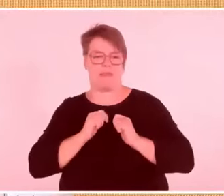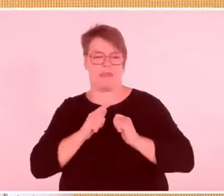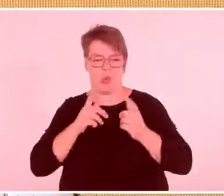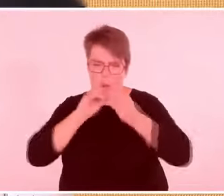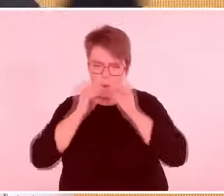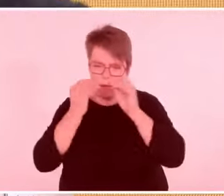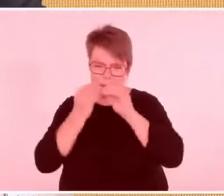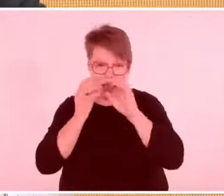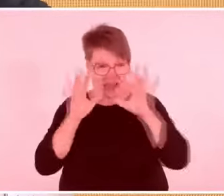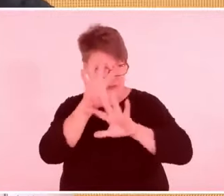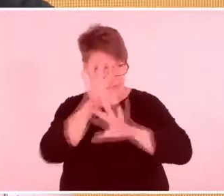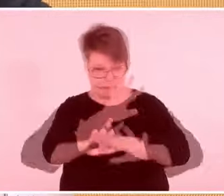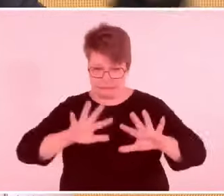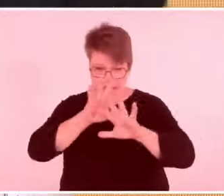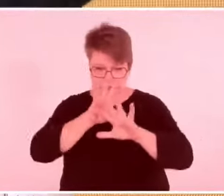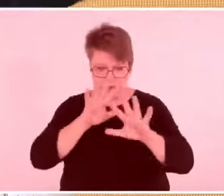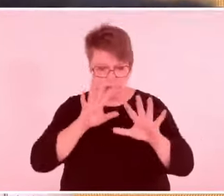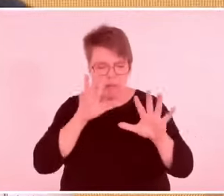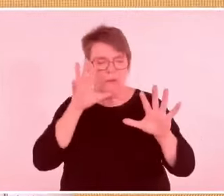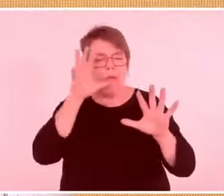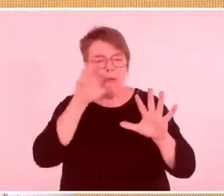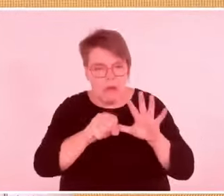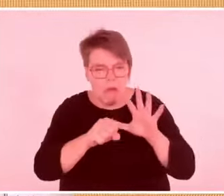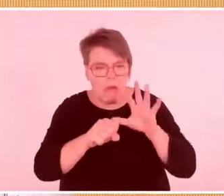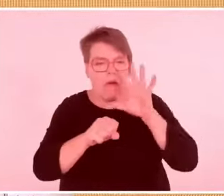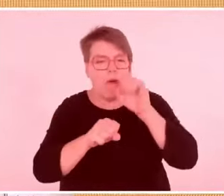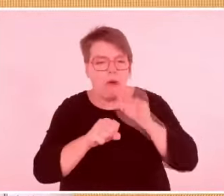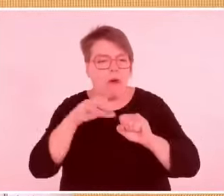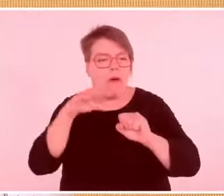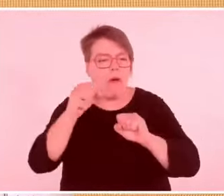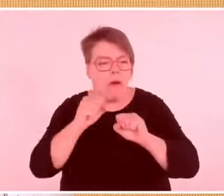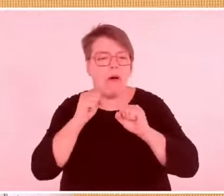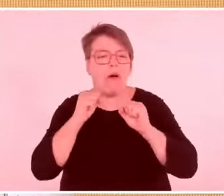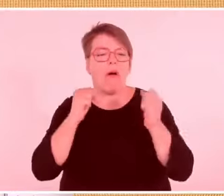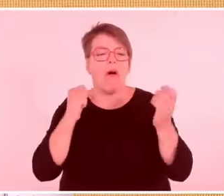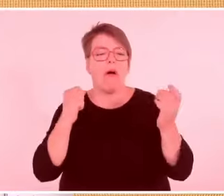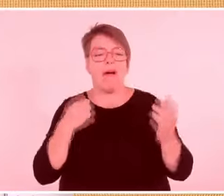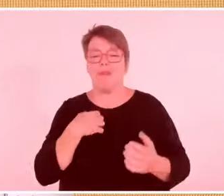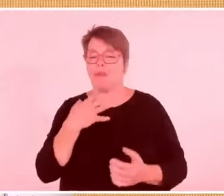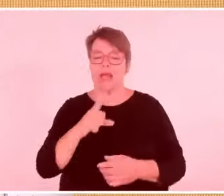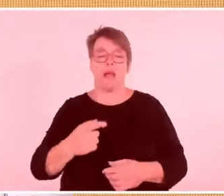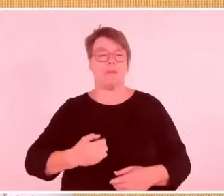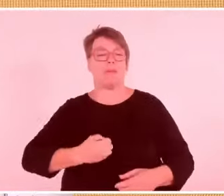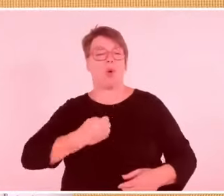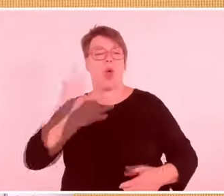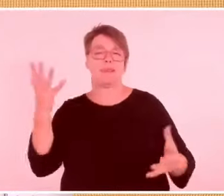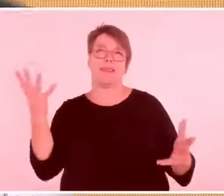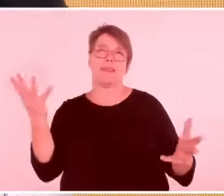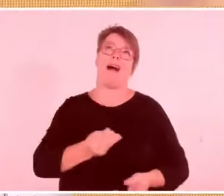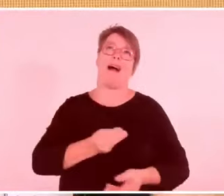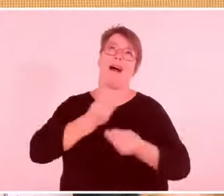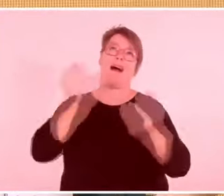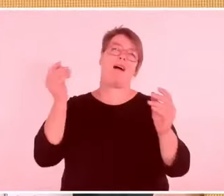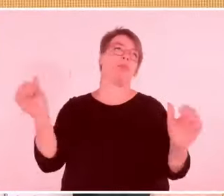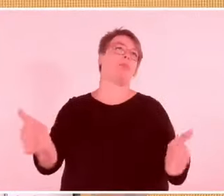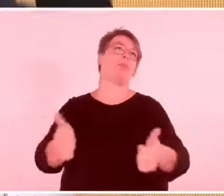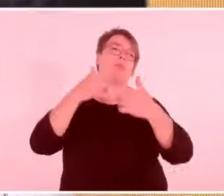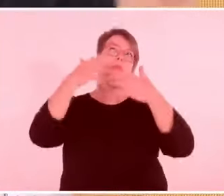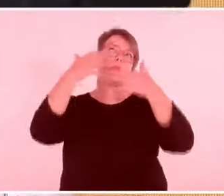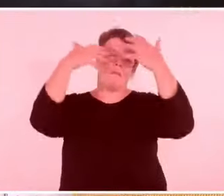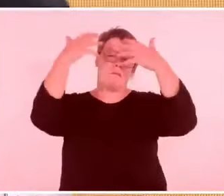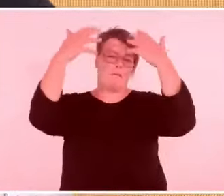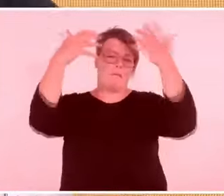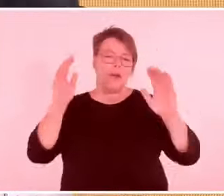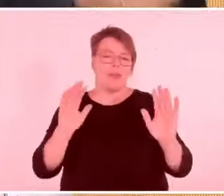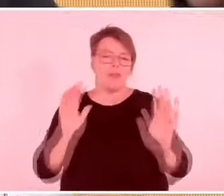aber man kann auch sagen, keine ethnische Säuberung ohne Poesie. Zum Beispiel in Rwanda gab es auch einen lokalen Poet.